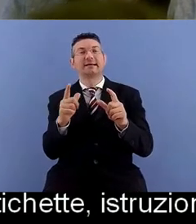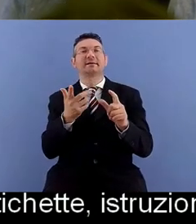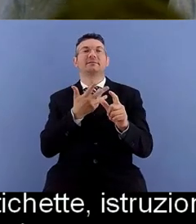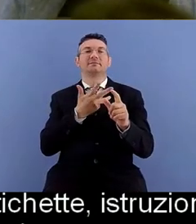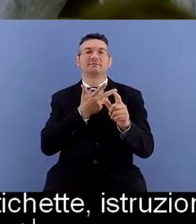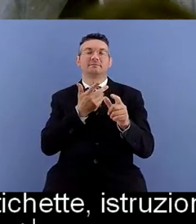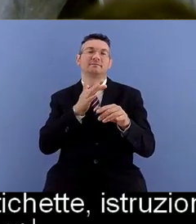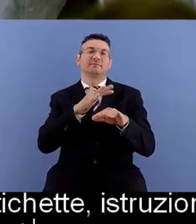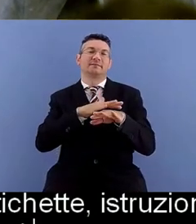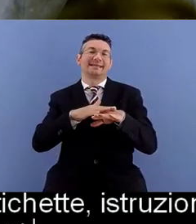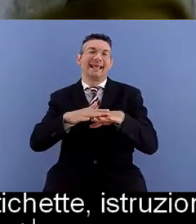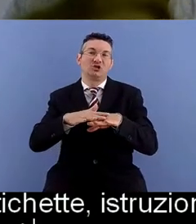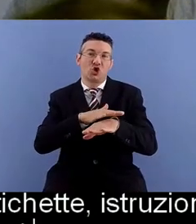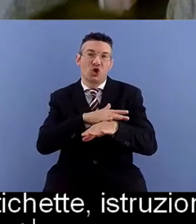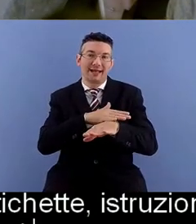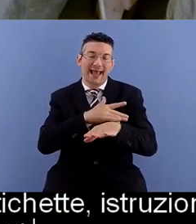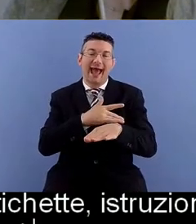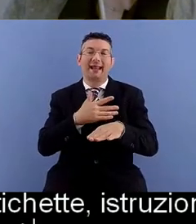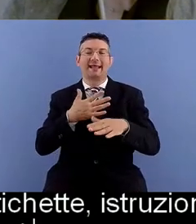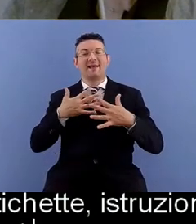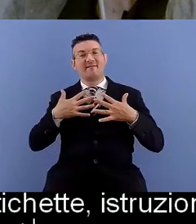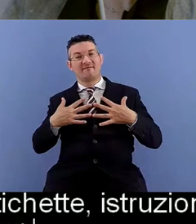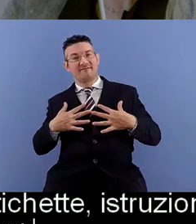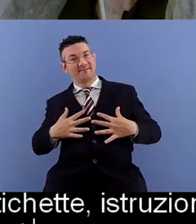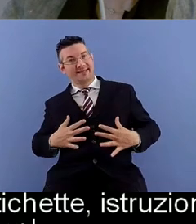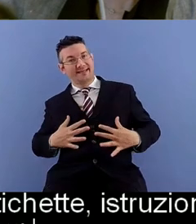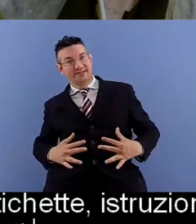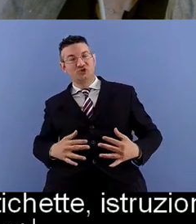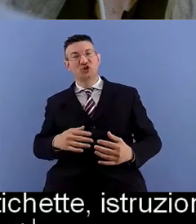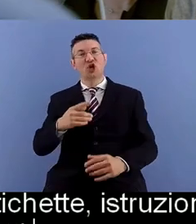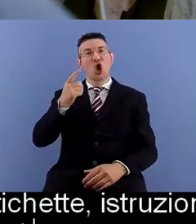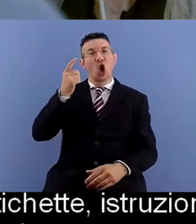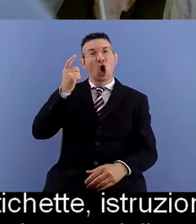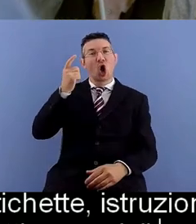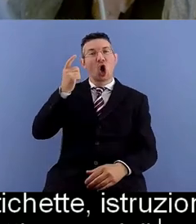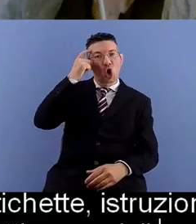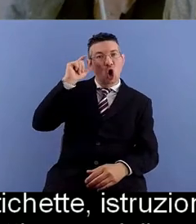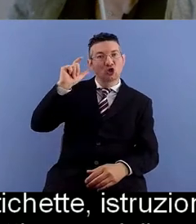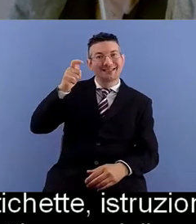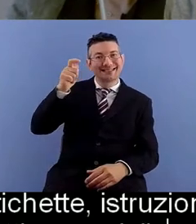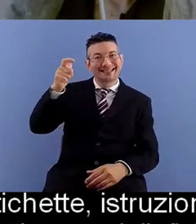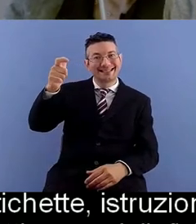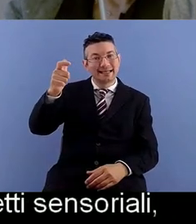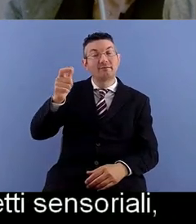aspetti fisici, aspetti cognitivi, addirittura le allergie.